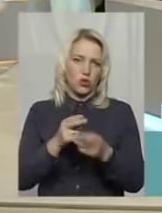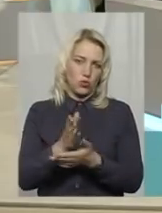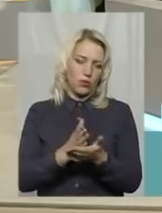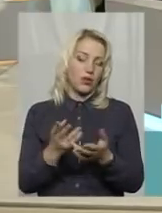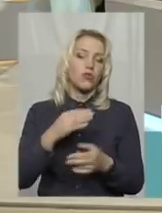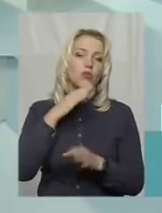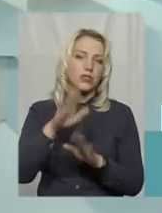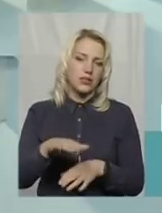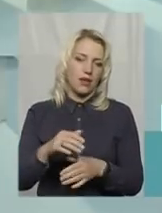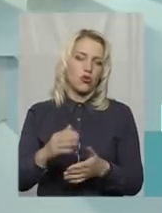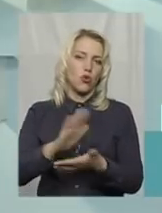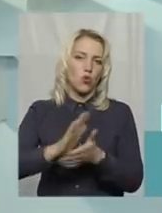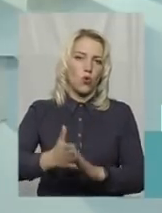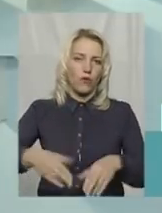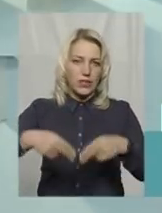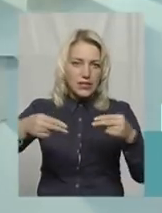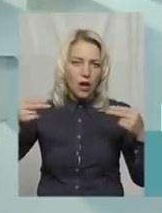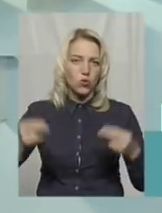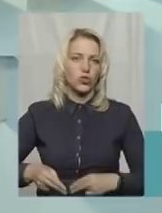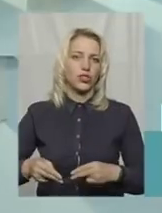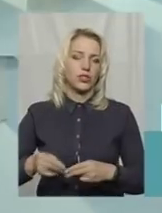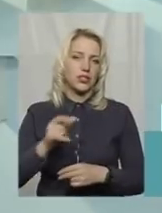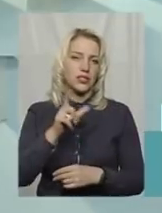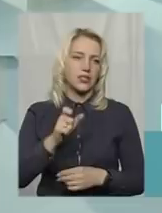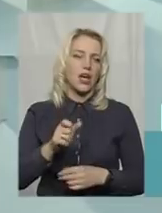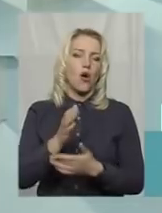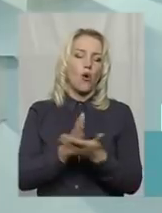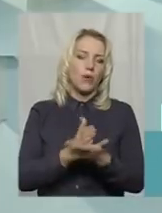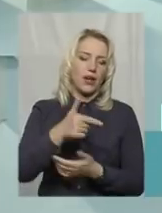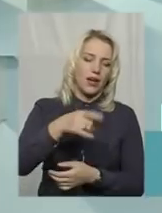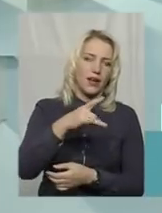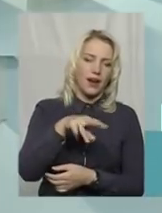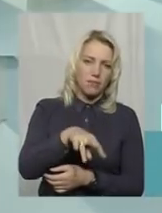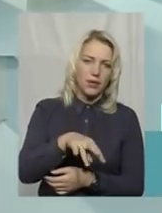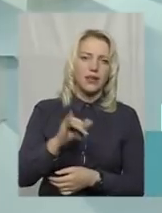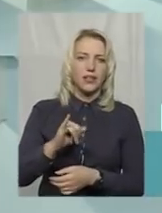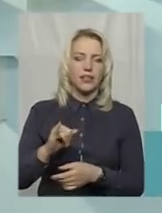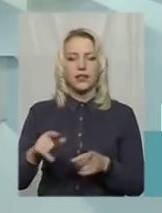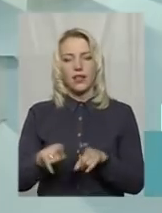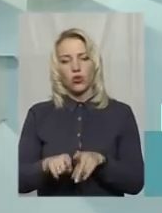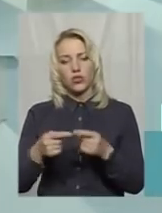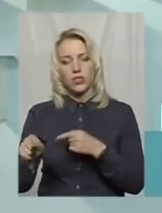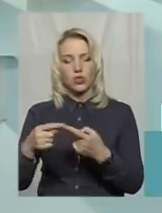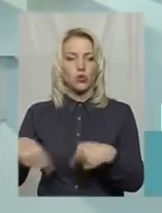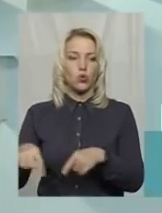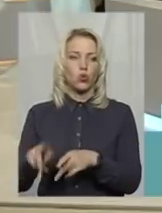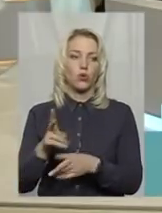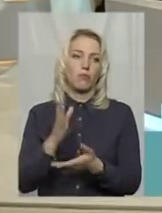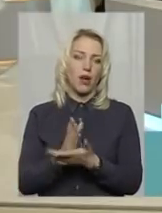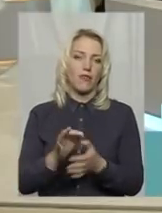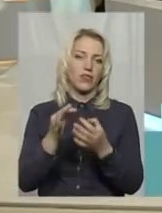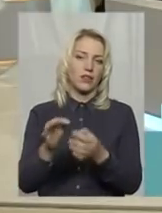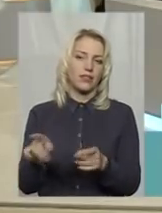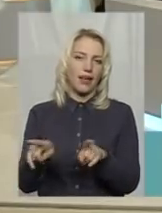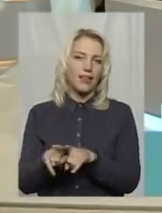заключити договір як то з оператором ГРМ, так і з іншими структурами, які мають відповідні